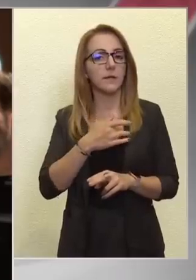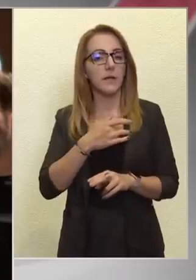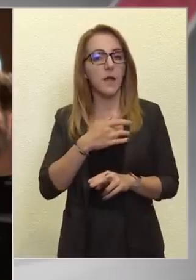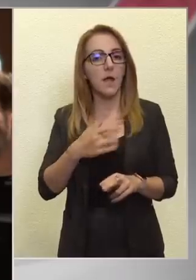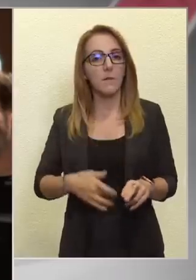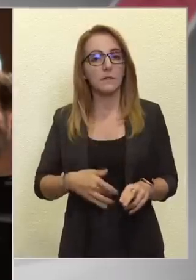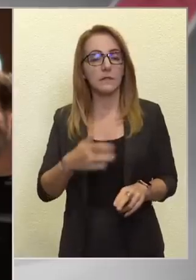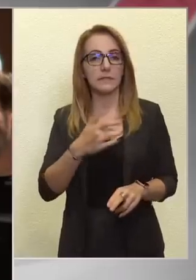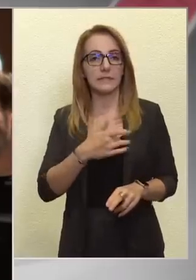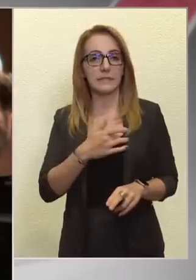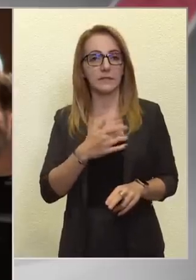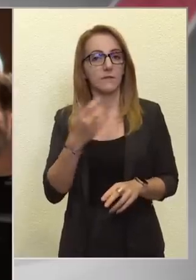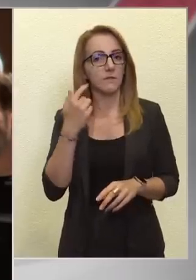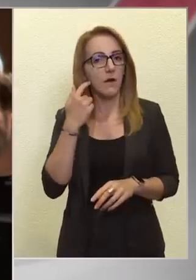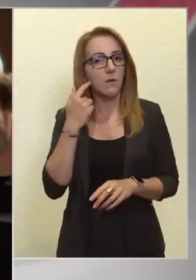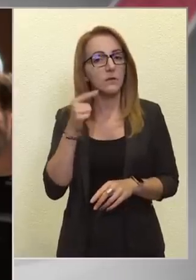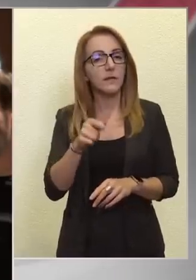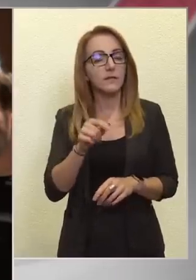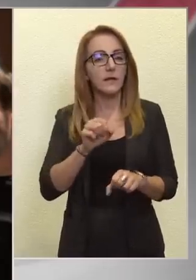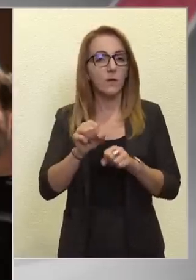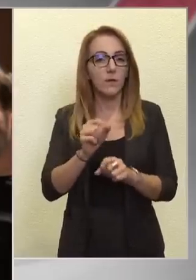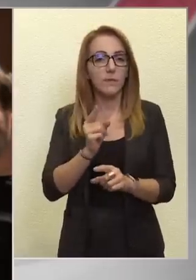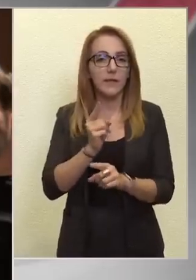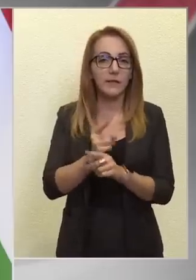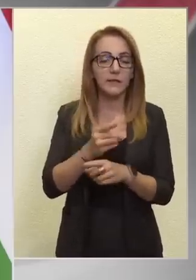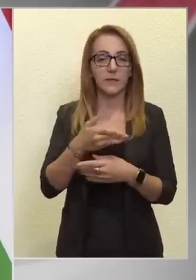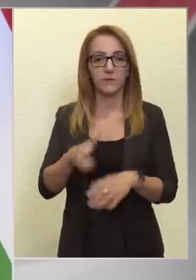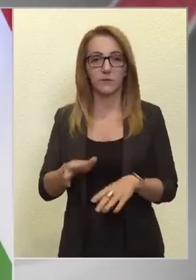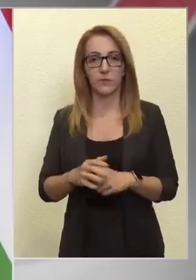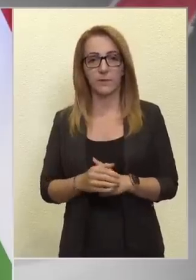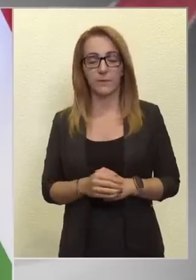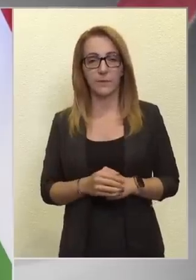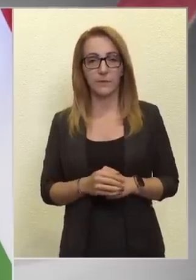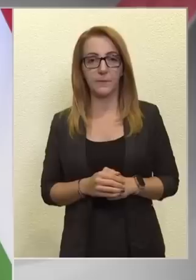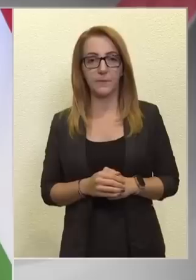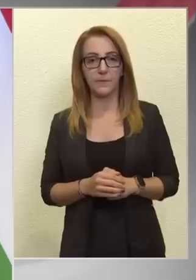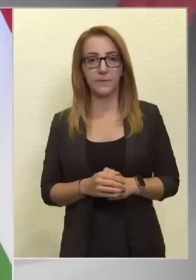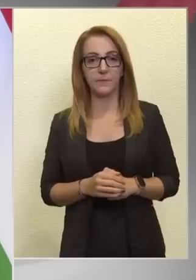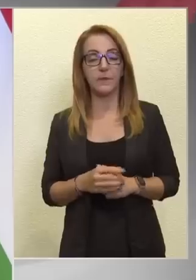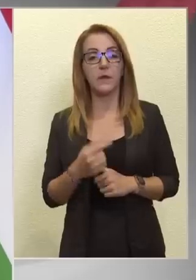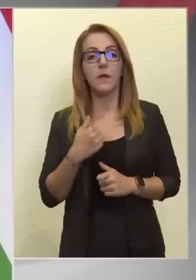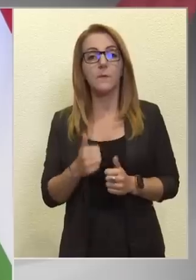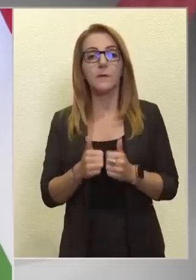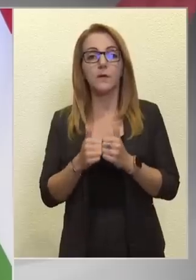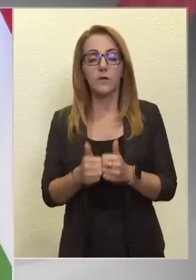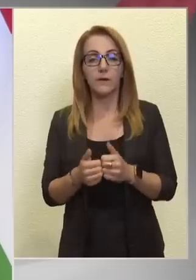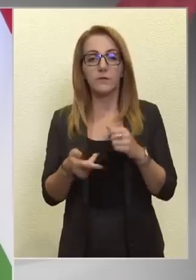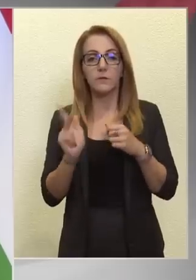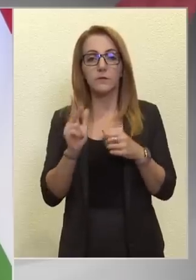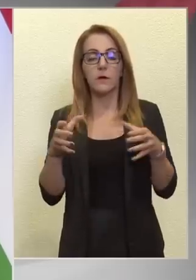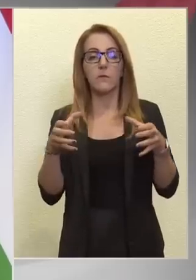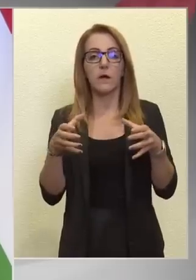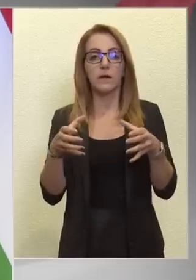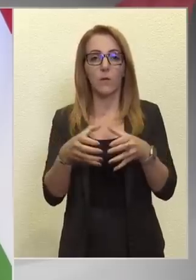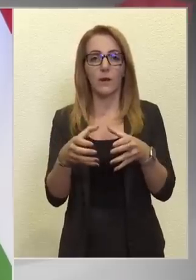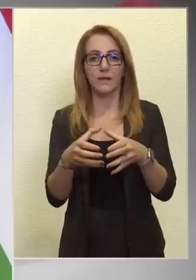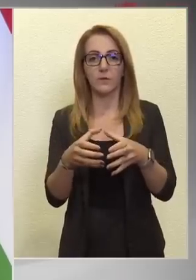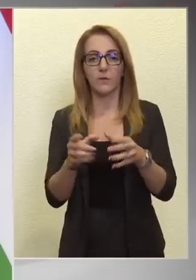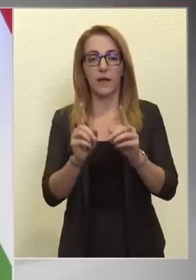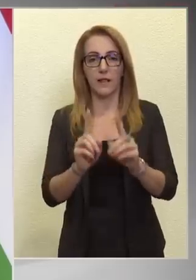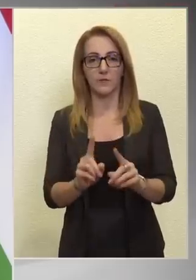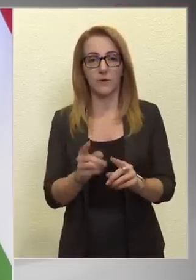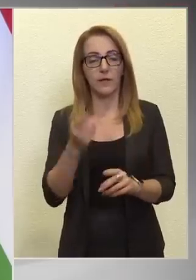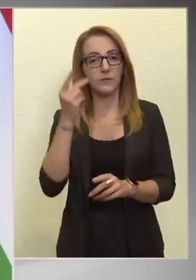szívhangot. Ezzel a kormány egyetért, vagy nem? Mi követtük a szakmai kollégiumnak az állásfogását, tehát